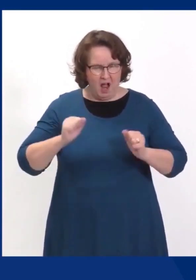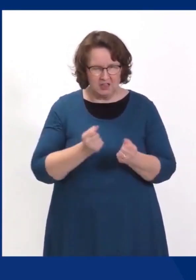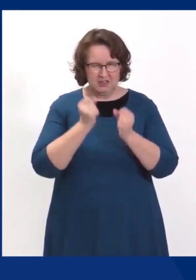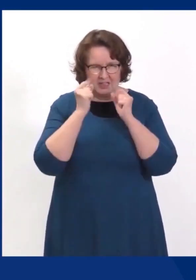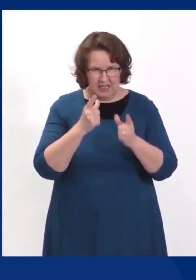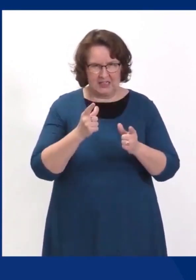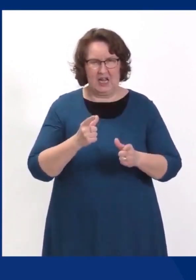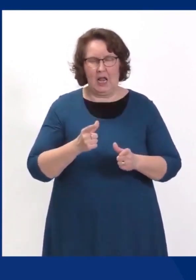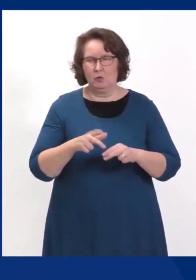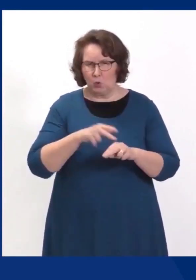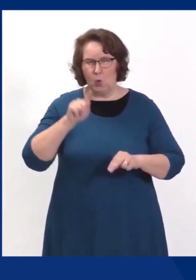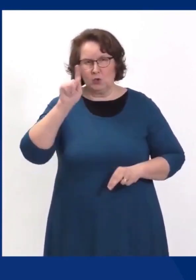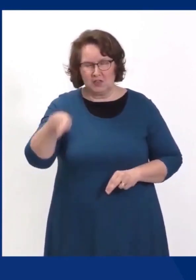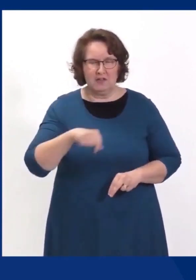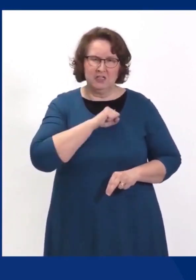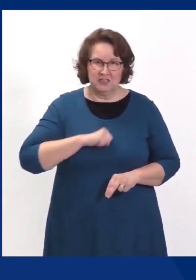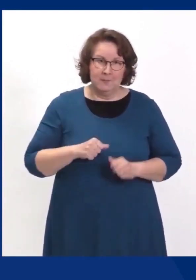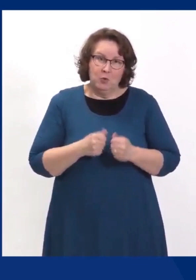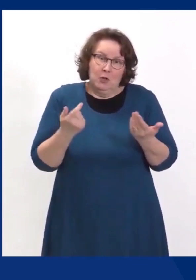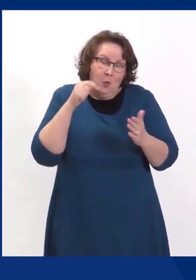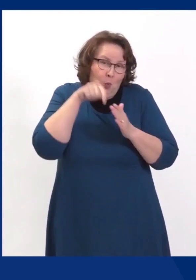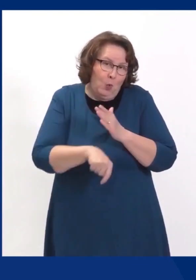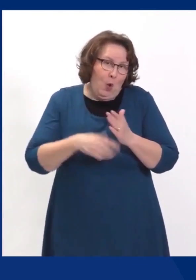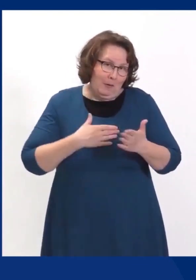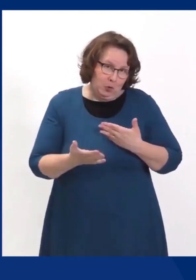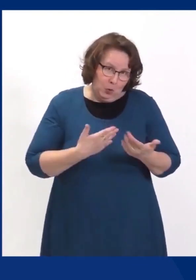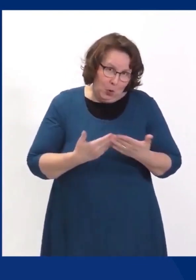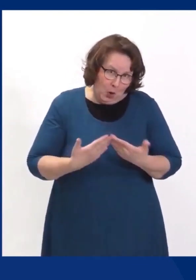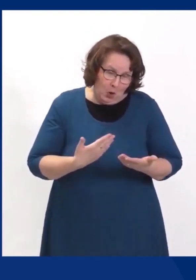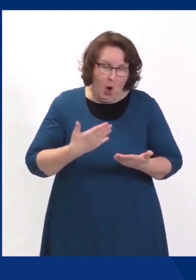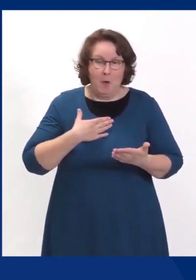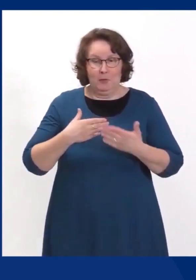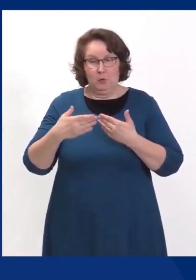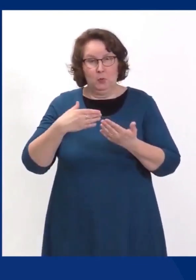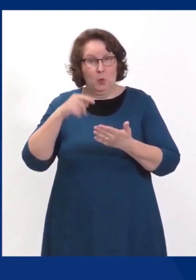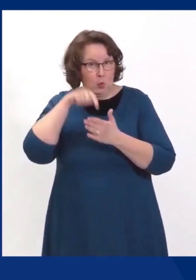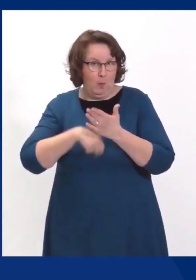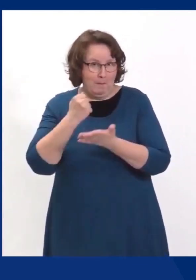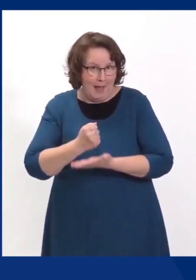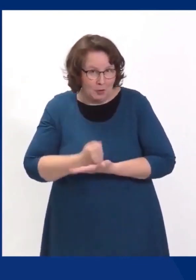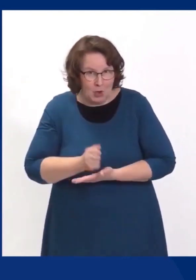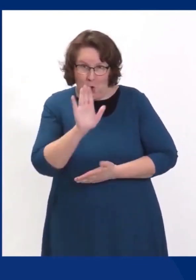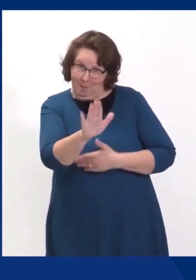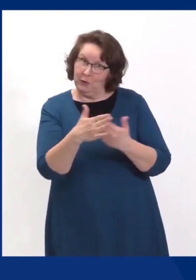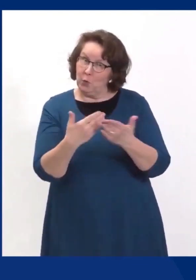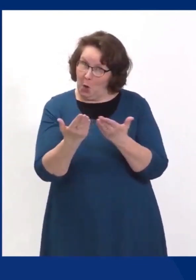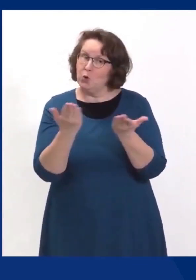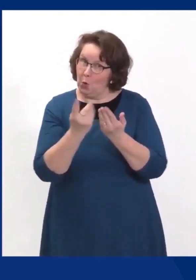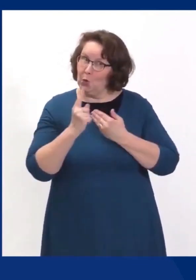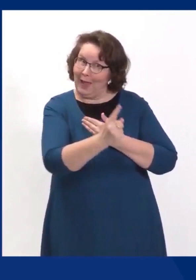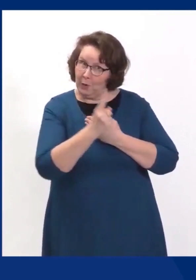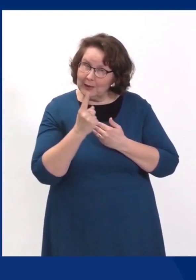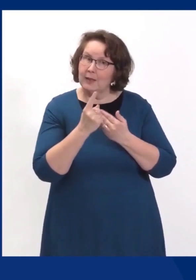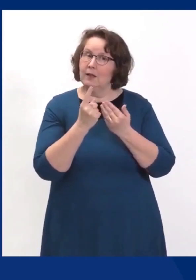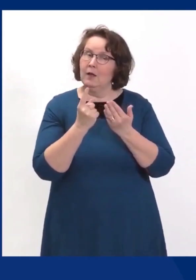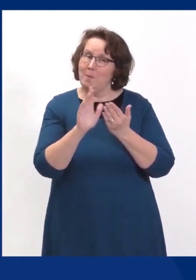lähteä kokoukseen. Mutta se on meidän työtä. Meidän työtä on tehdä päätöksiä ja teidän työtä on käydä koulua